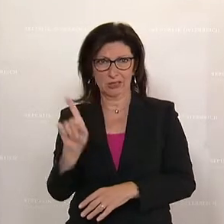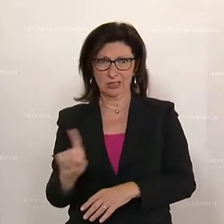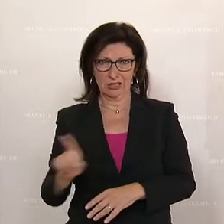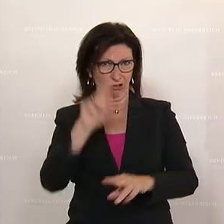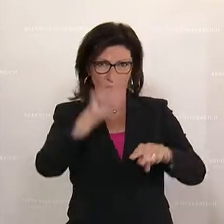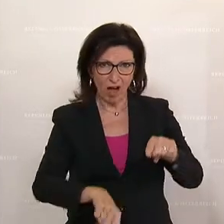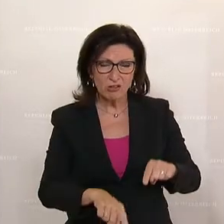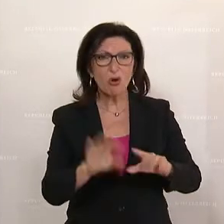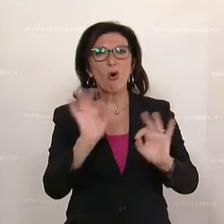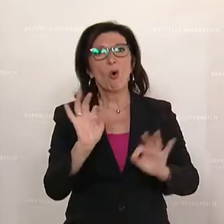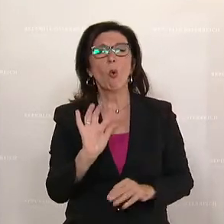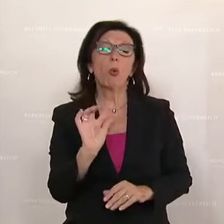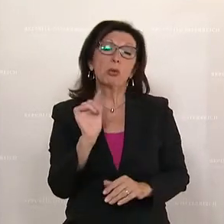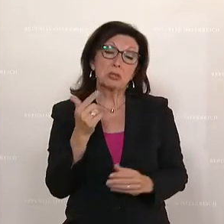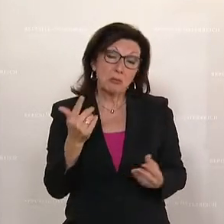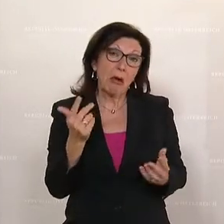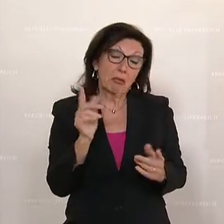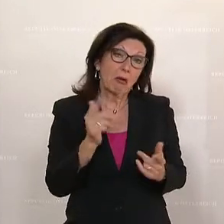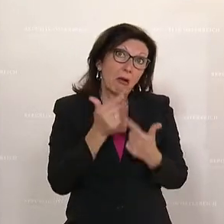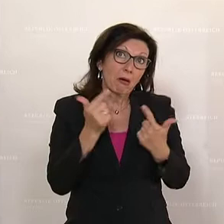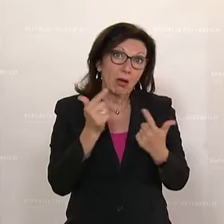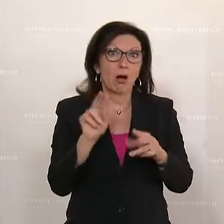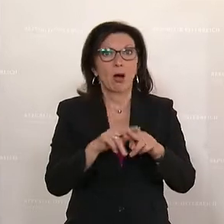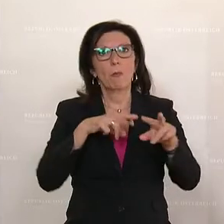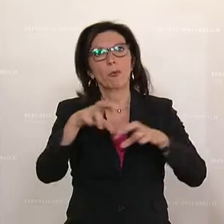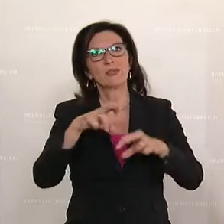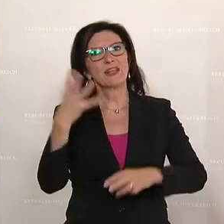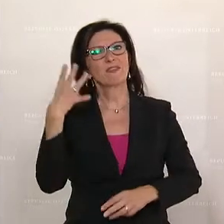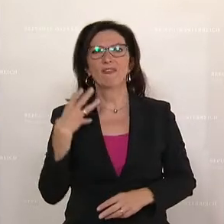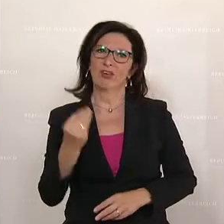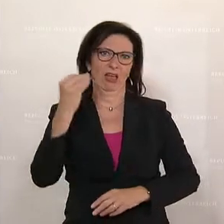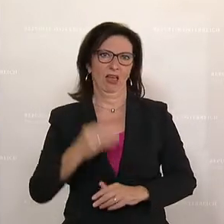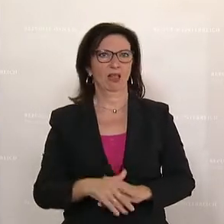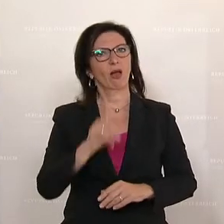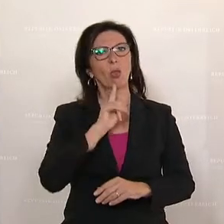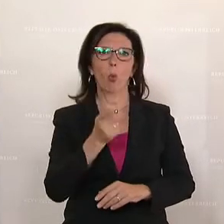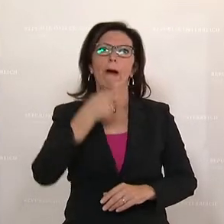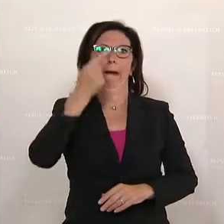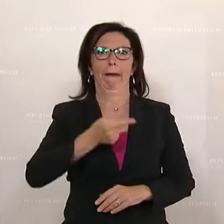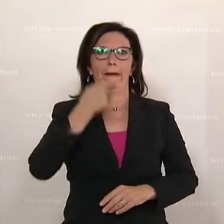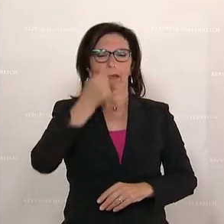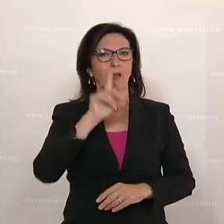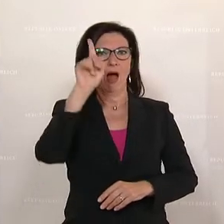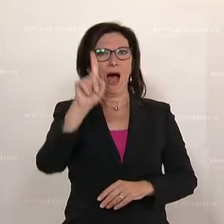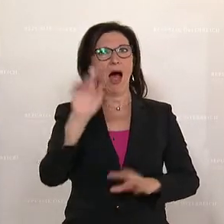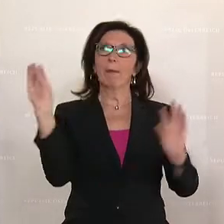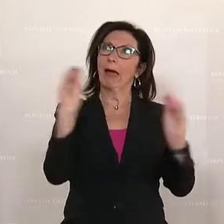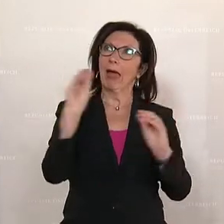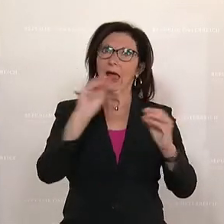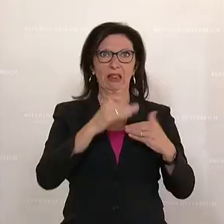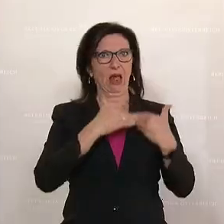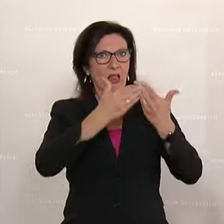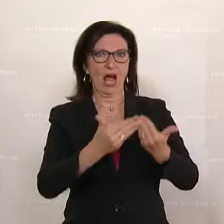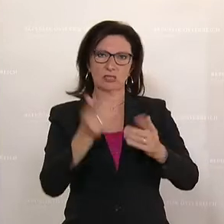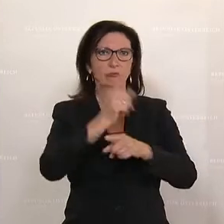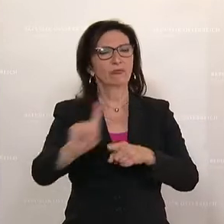zweite Erklärung, die Bundesregierung betreibt hier wieder einmal eine reine Ankündigungspolitik und keine Entlastungspolitik.